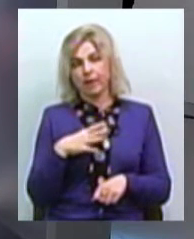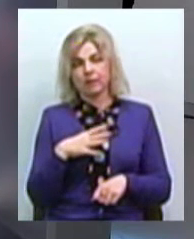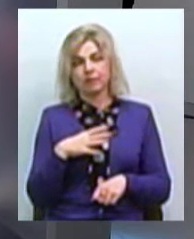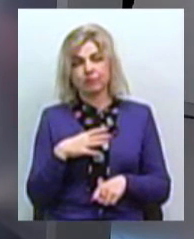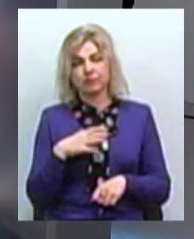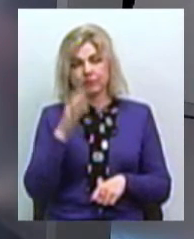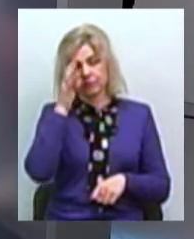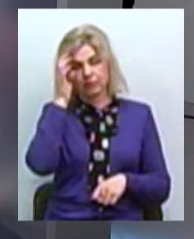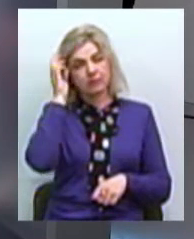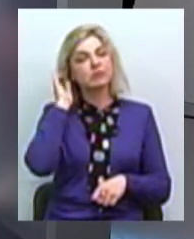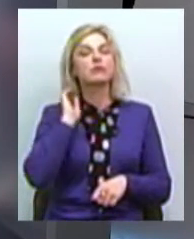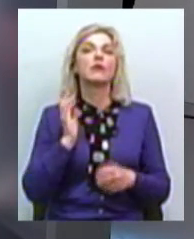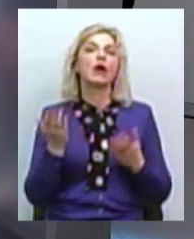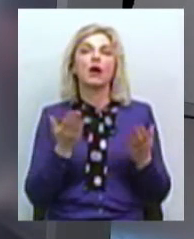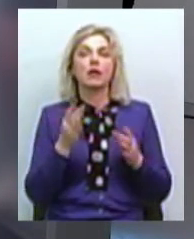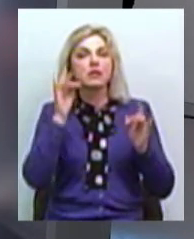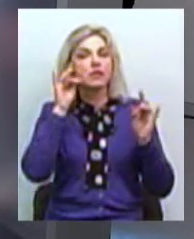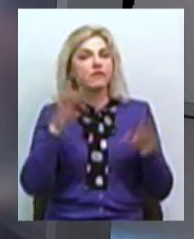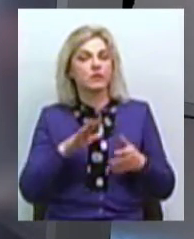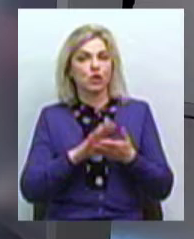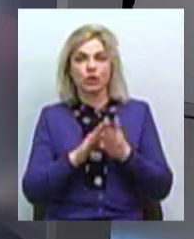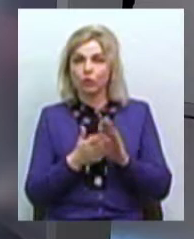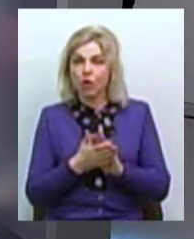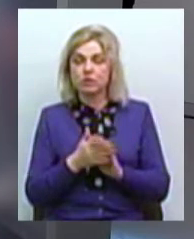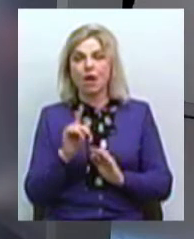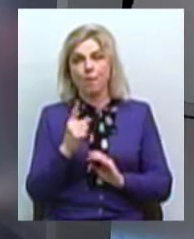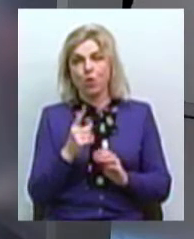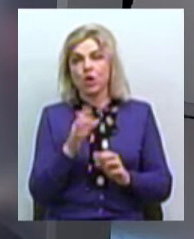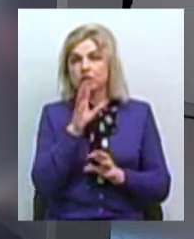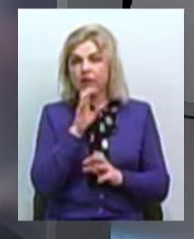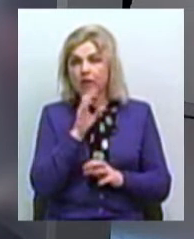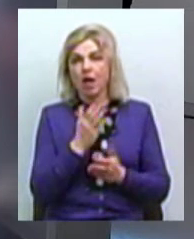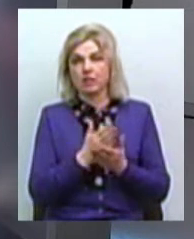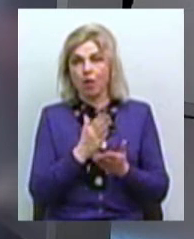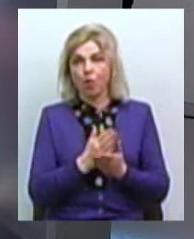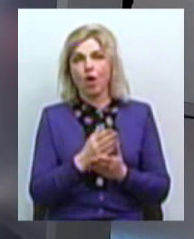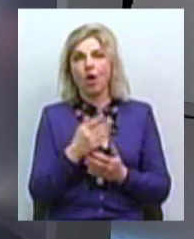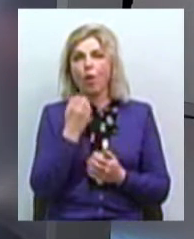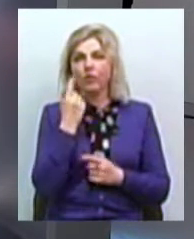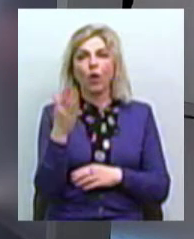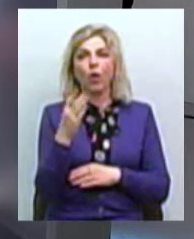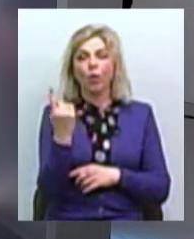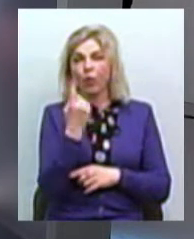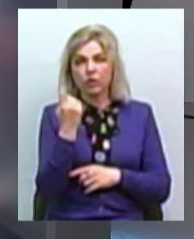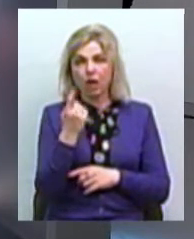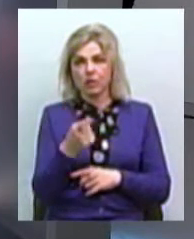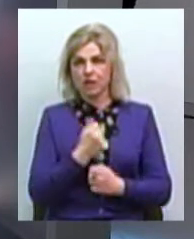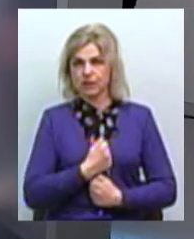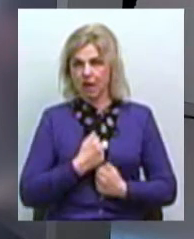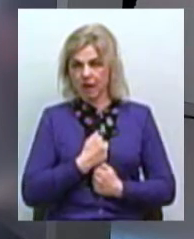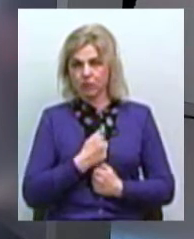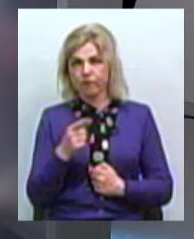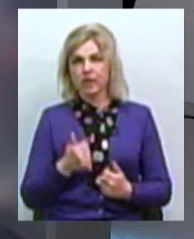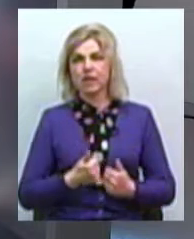якісь надзвичайні ситуації, тому що тварини, коли знаходяться у стані гону, вони проявляють агресію. Вони